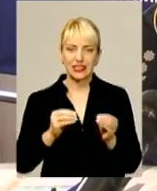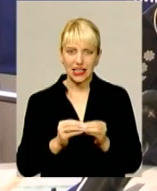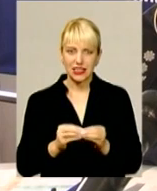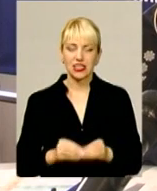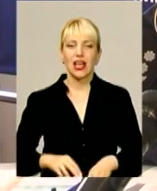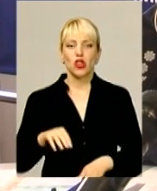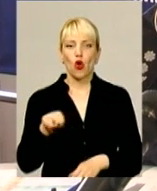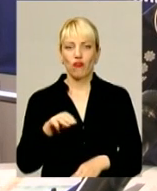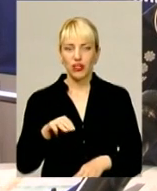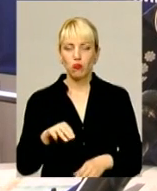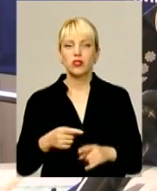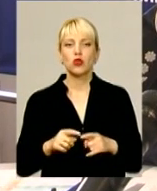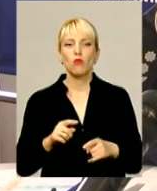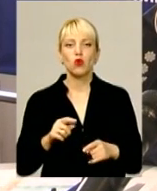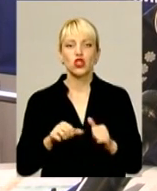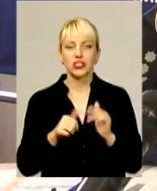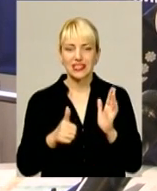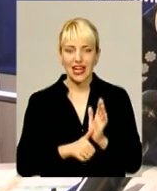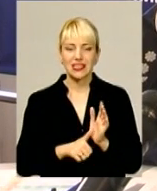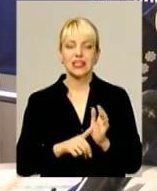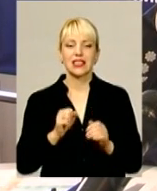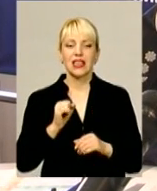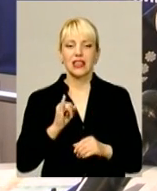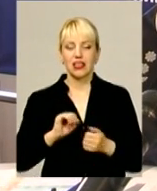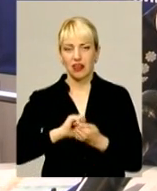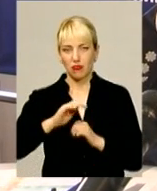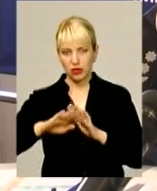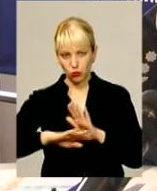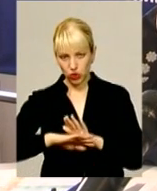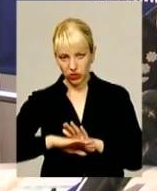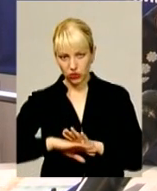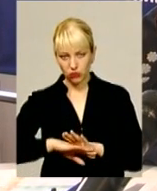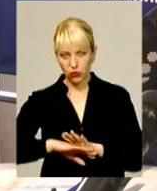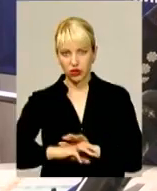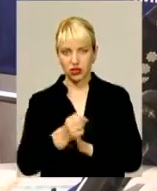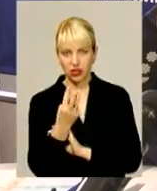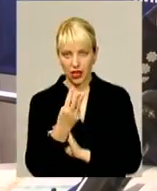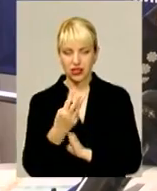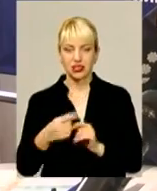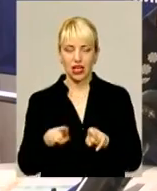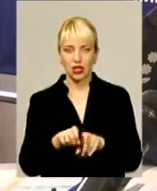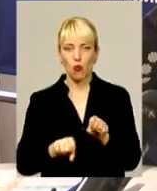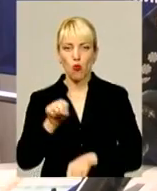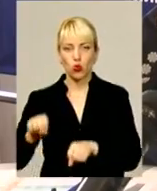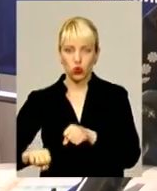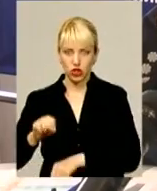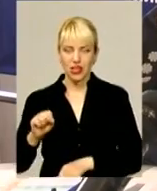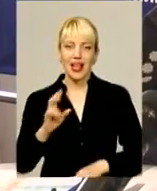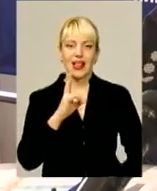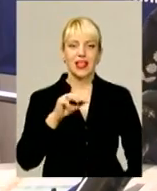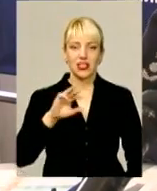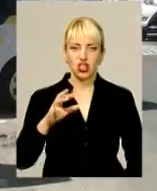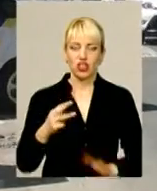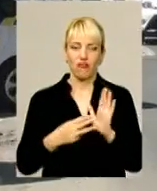Офіпольському 16, в Шепетівському 12. І в місті Кам'янці-Подільському 13 таких порушень, в Нетішині